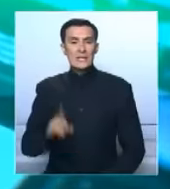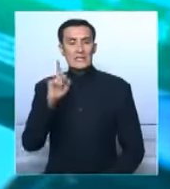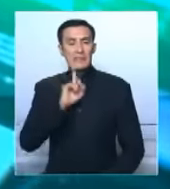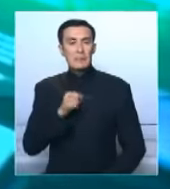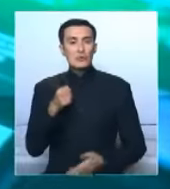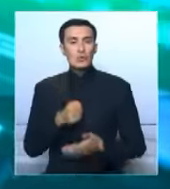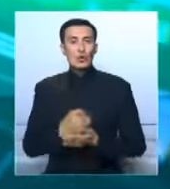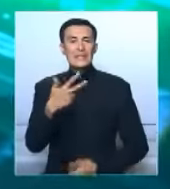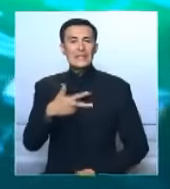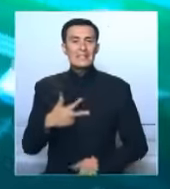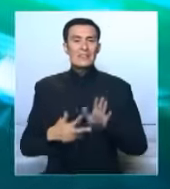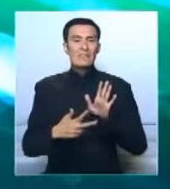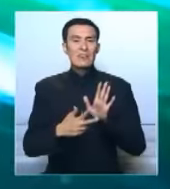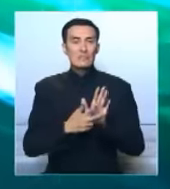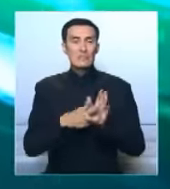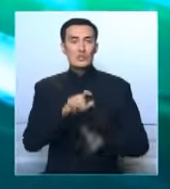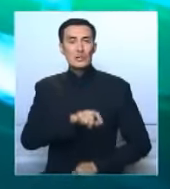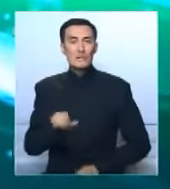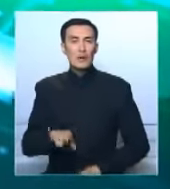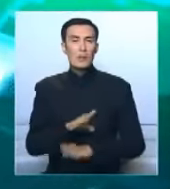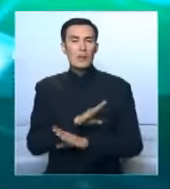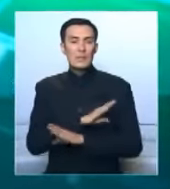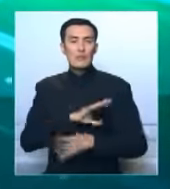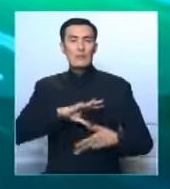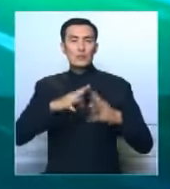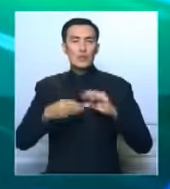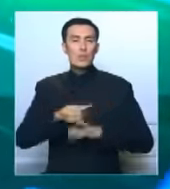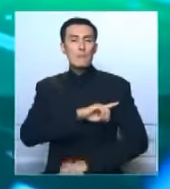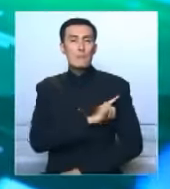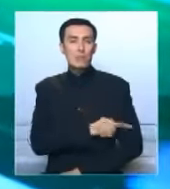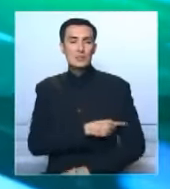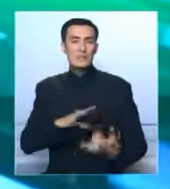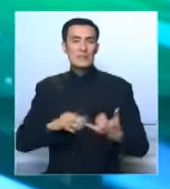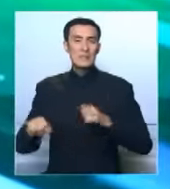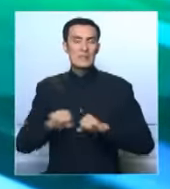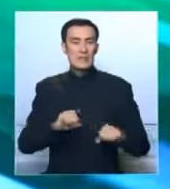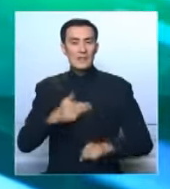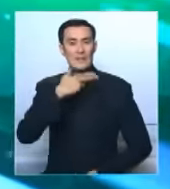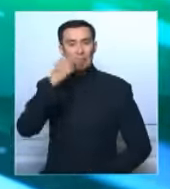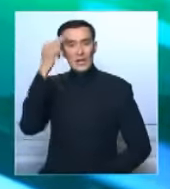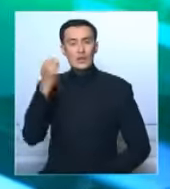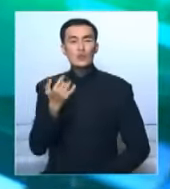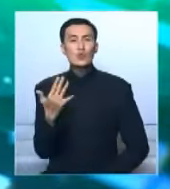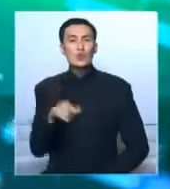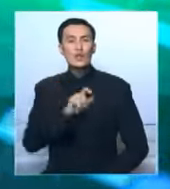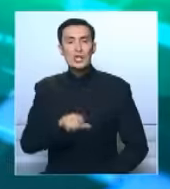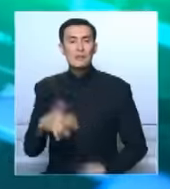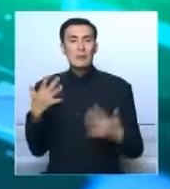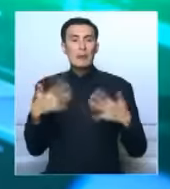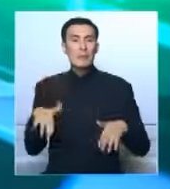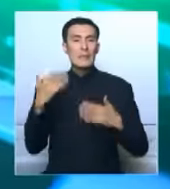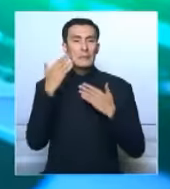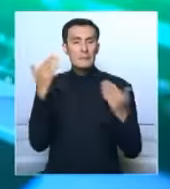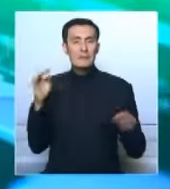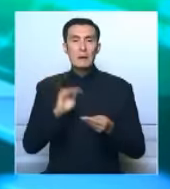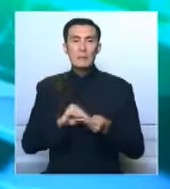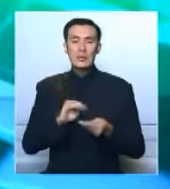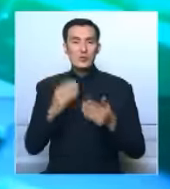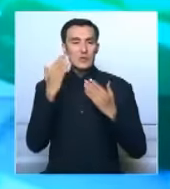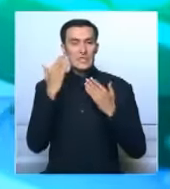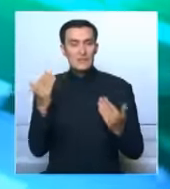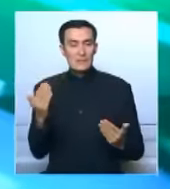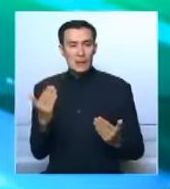До 38 выросло число погибших в результате мощного землетрясения в Италии. Сколько человек пропало без вести, по-прежнему